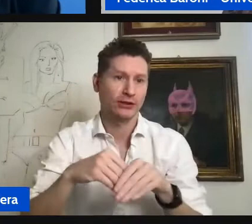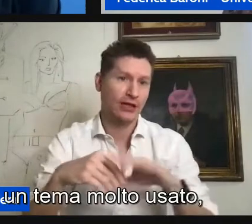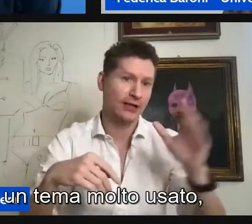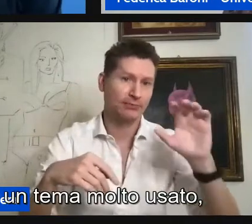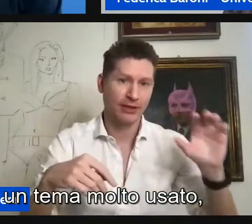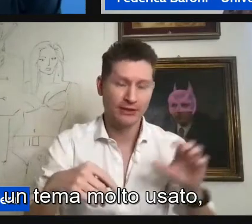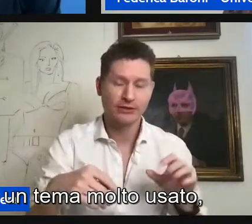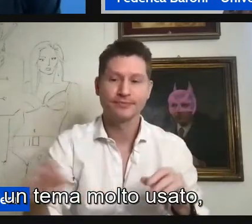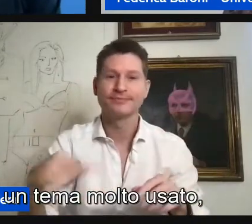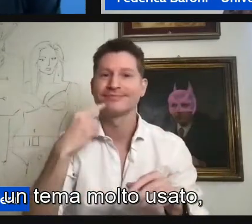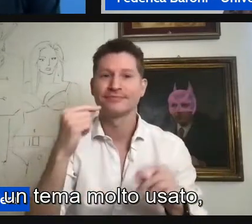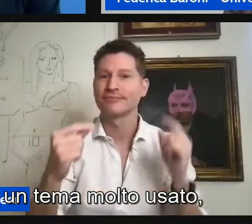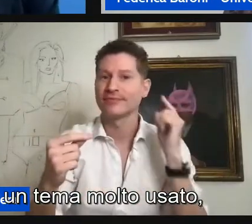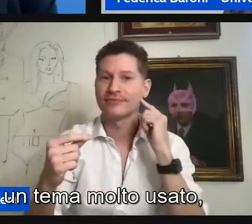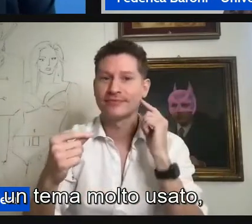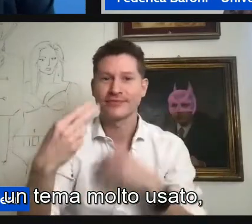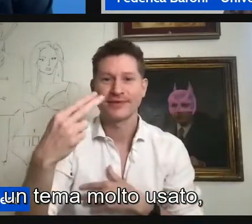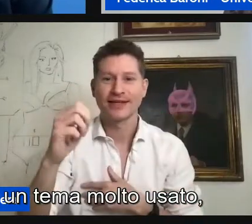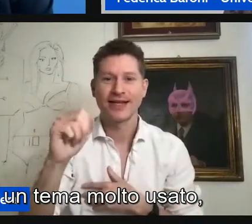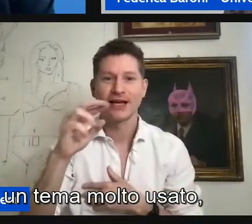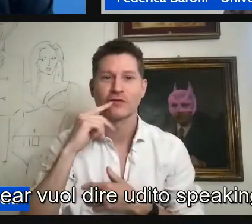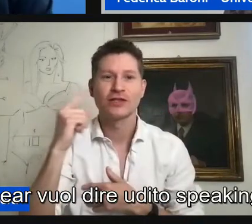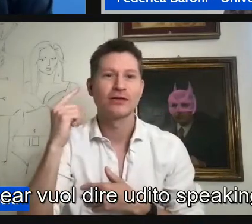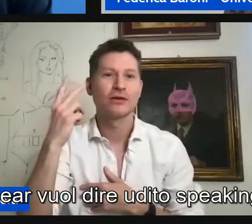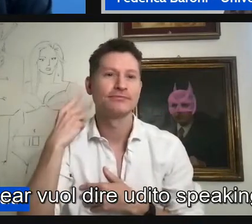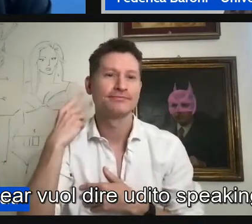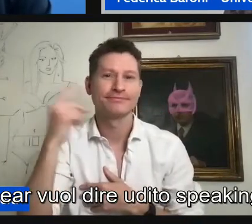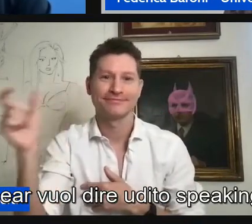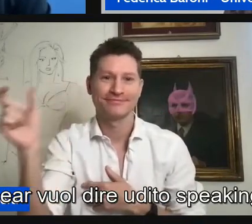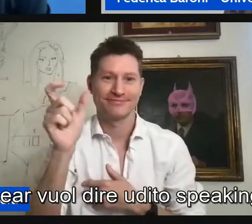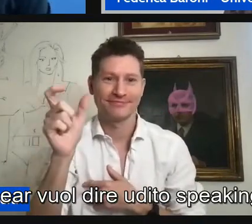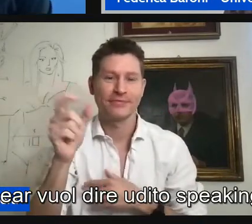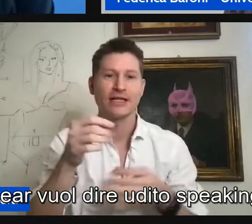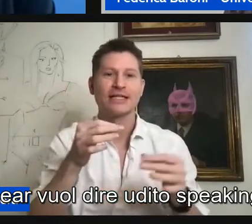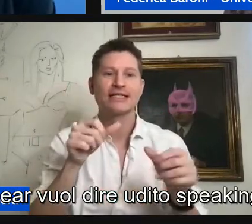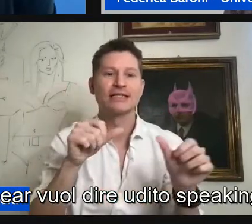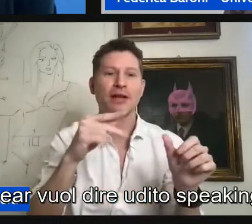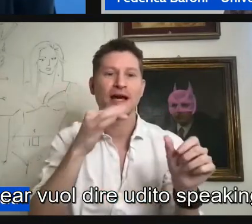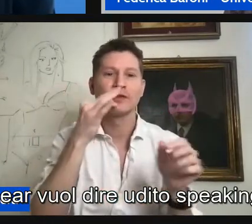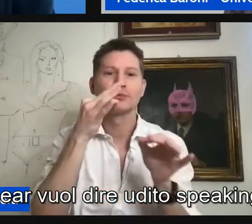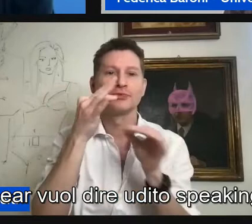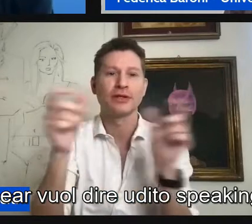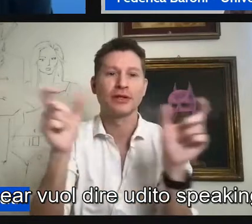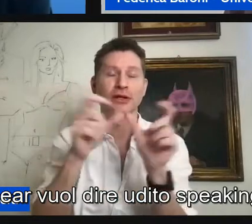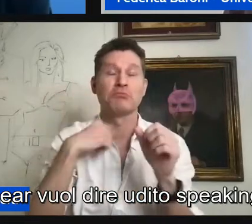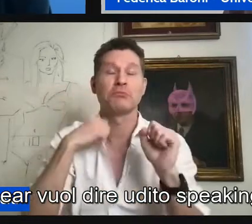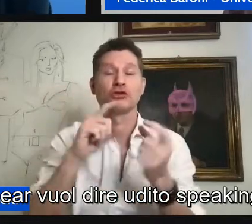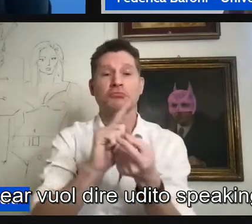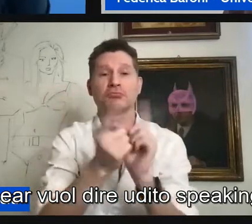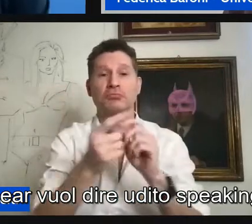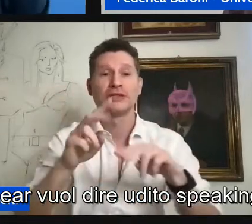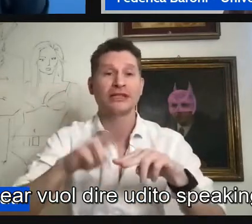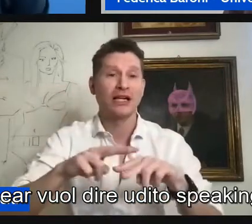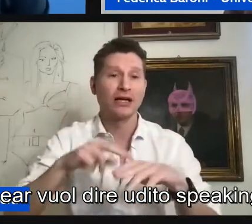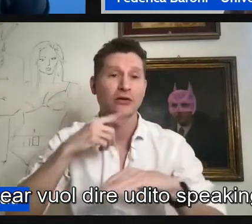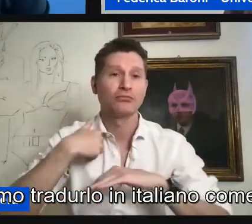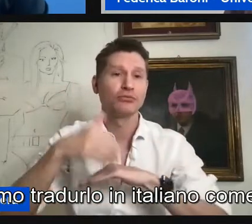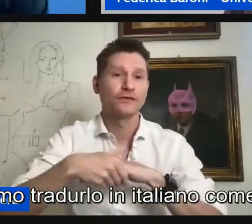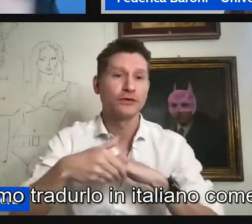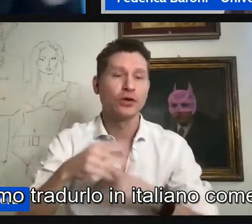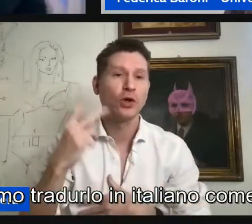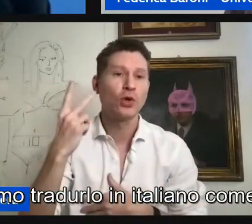è un tema molto usato quindi air vuol dire udito speaking